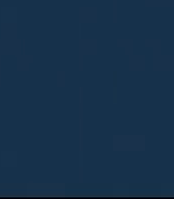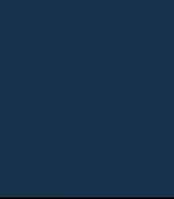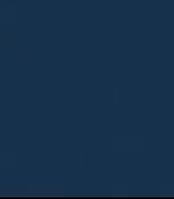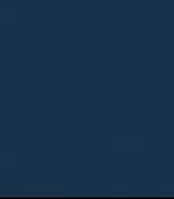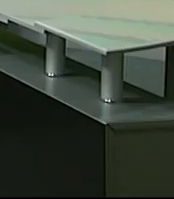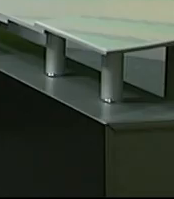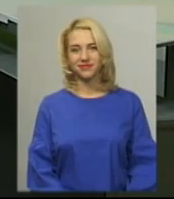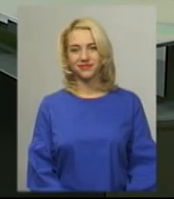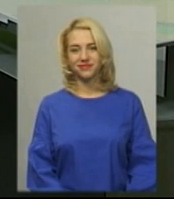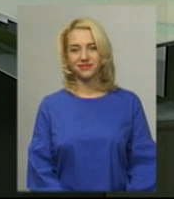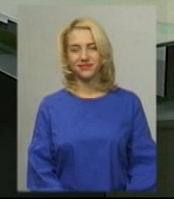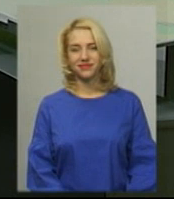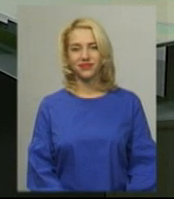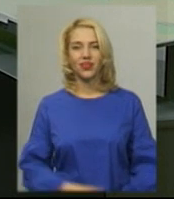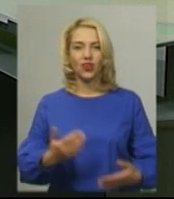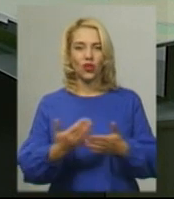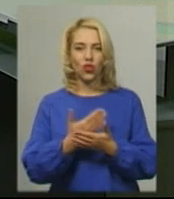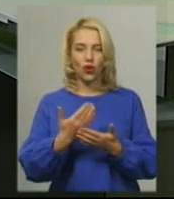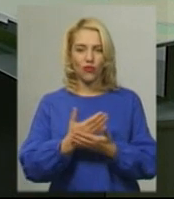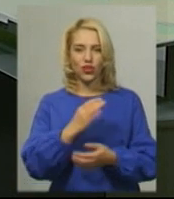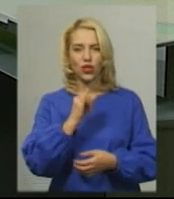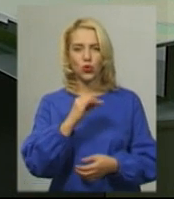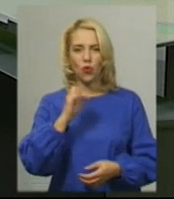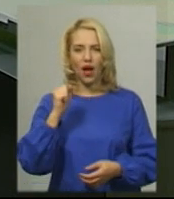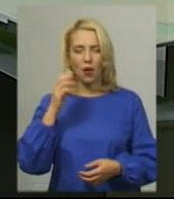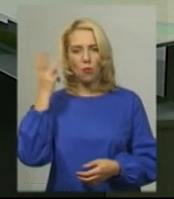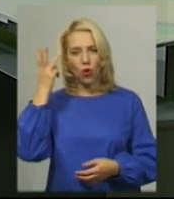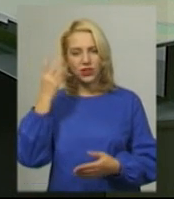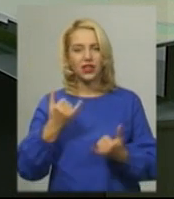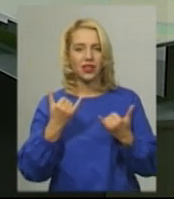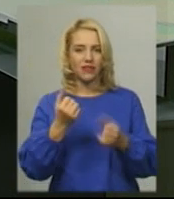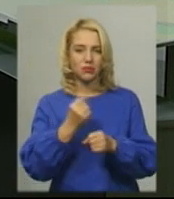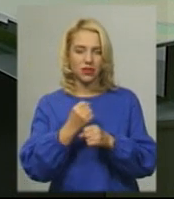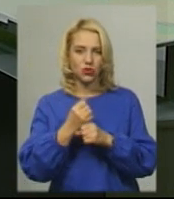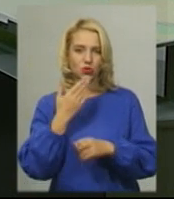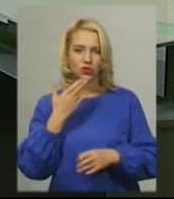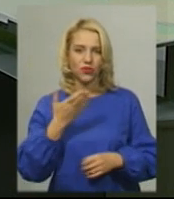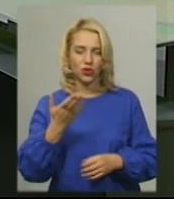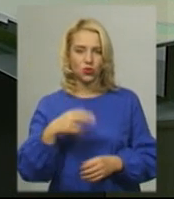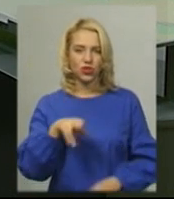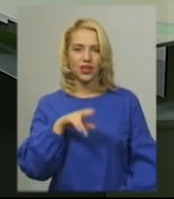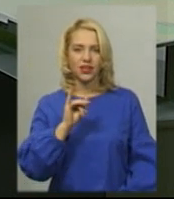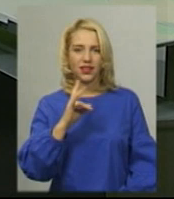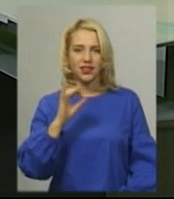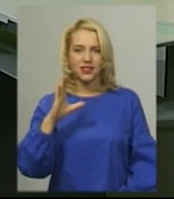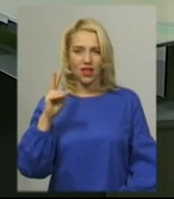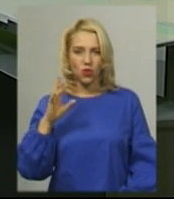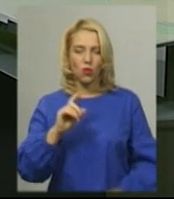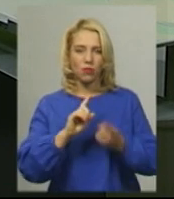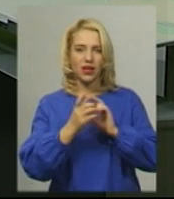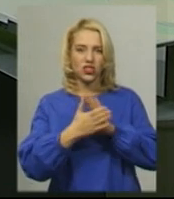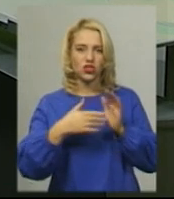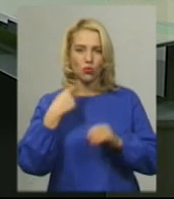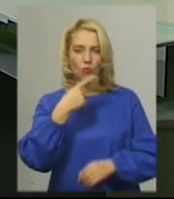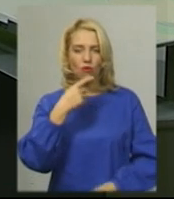Музика Новини в ефірі ЯПоділля. У студії для вас працюють ведуча Дарина Денисенко, переклад на жестову мову Оксана Фіновська.